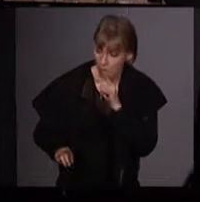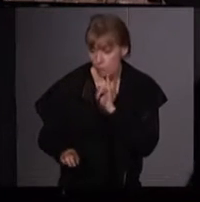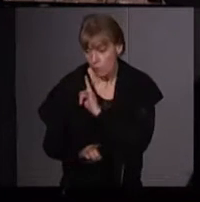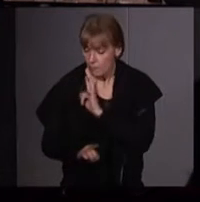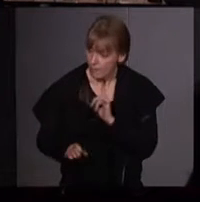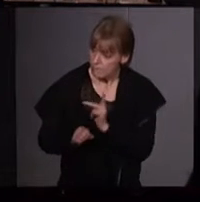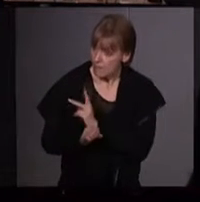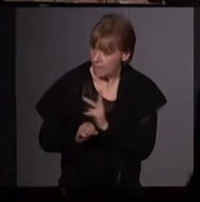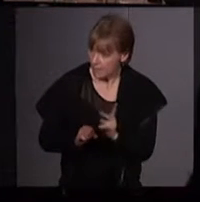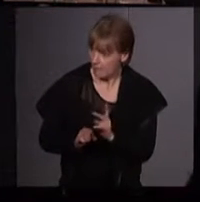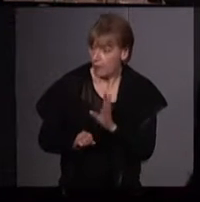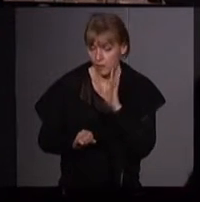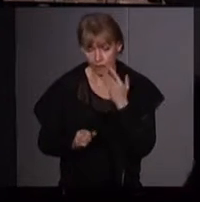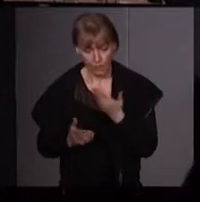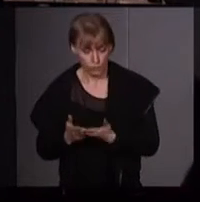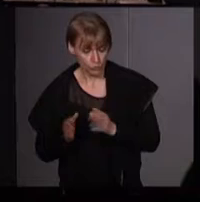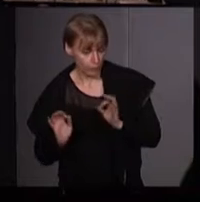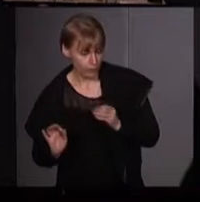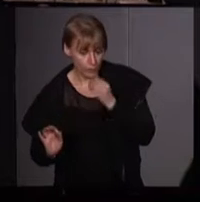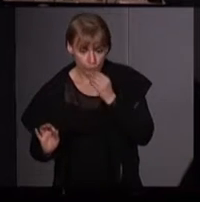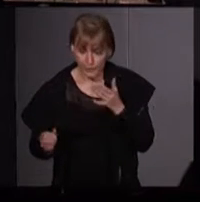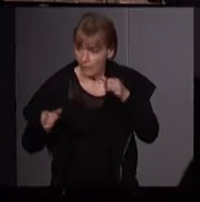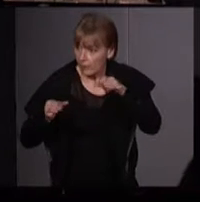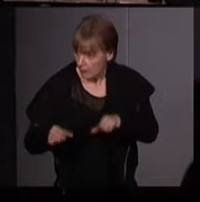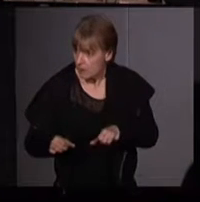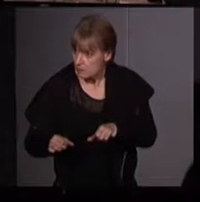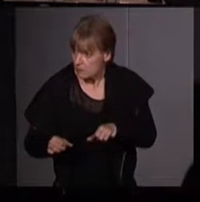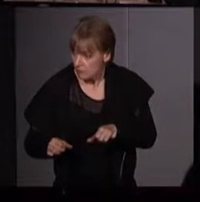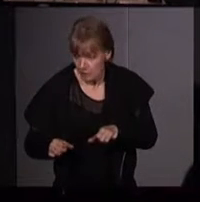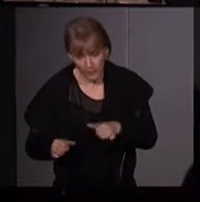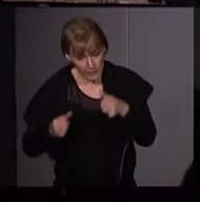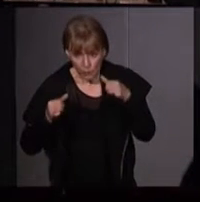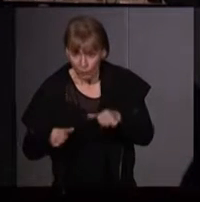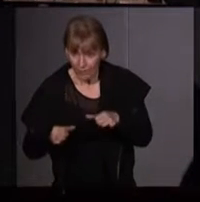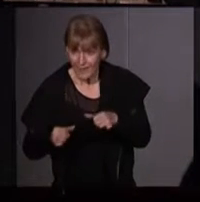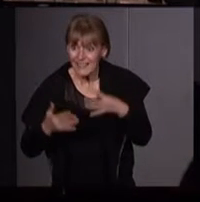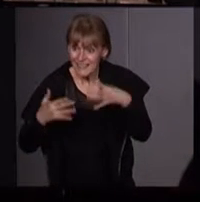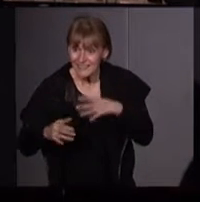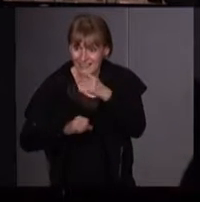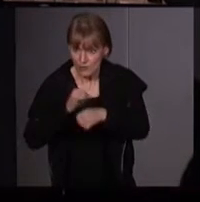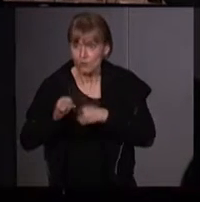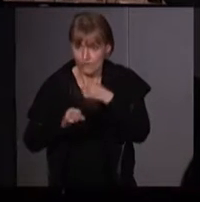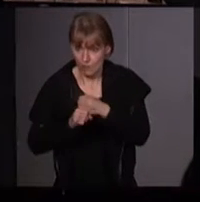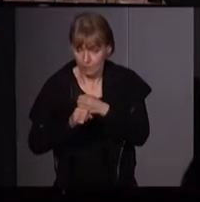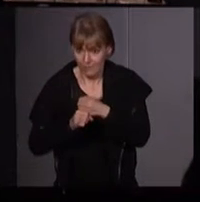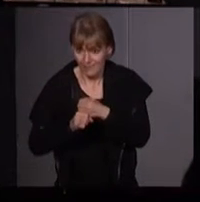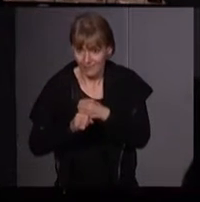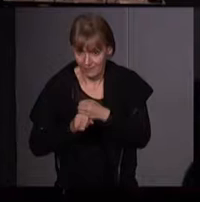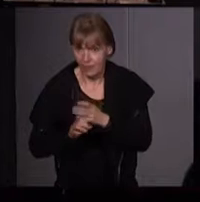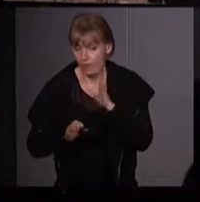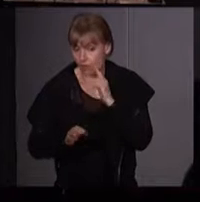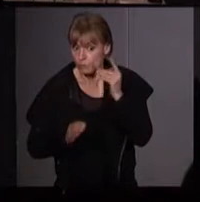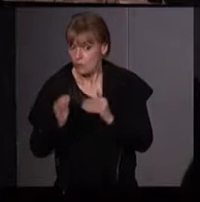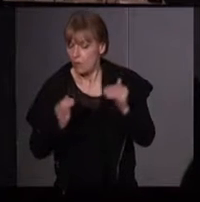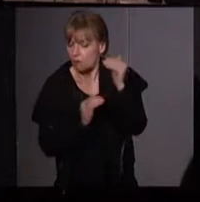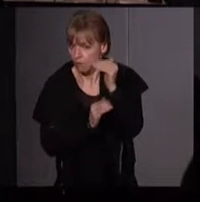idée et tout compte fait, on resterait bien. Et elles restent et elles ont resté 19 ans. Donc, mauvais calcul de la part